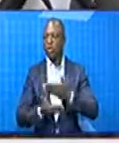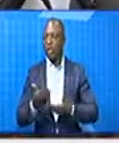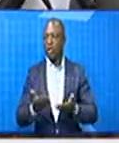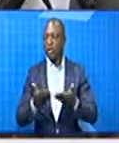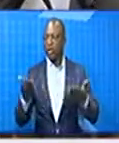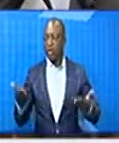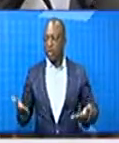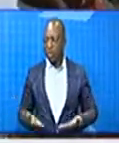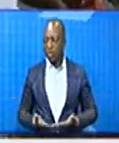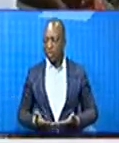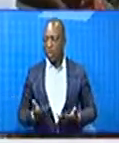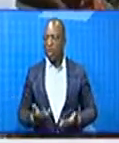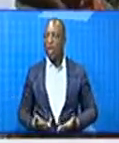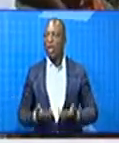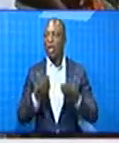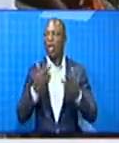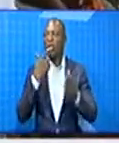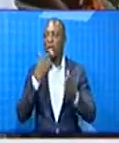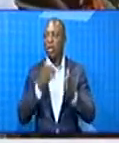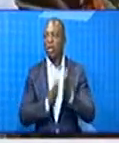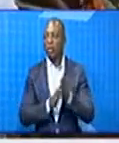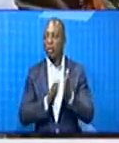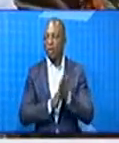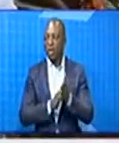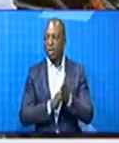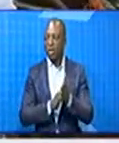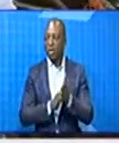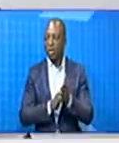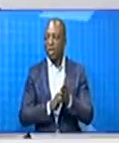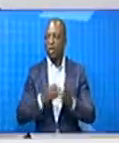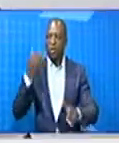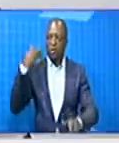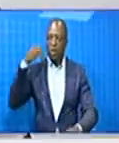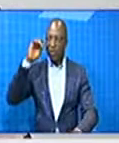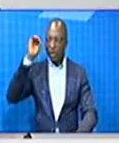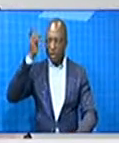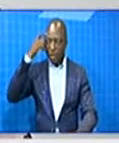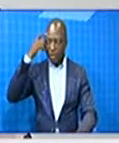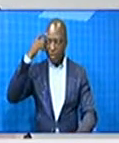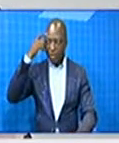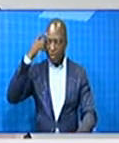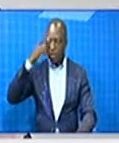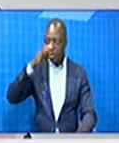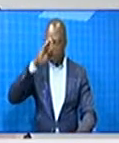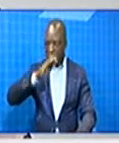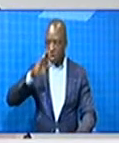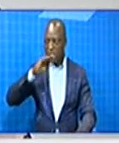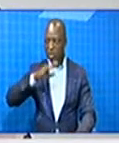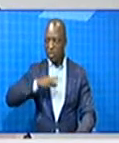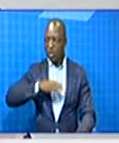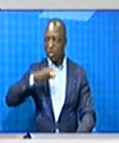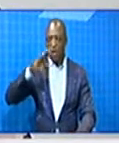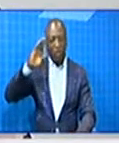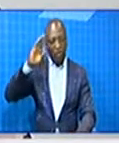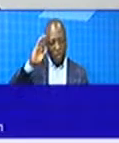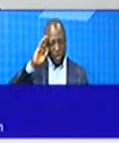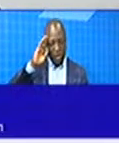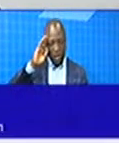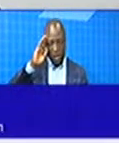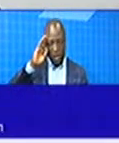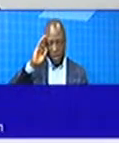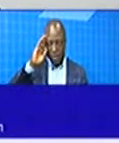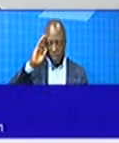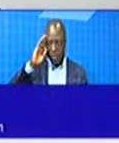rendre un hommage bien mérité au chef de l'État, son Excellence M. Fort et Sozmna